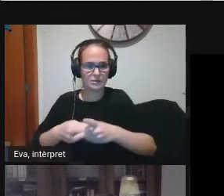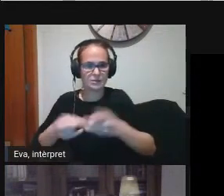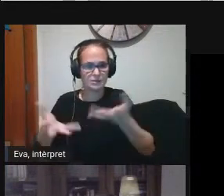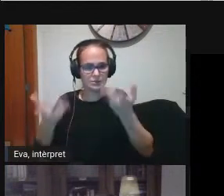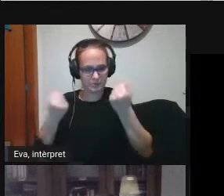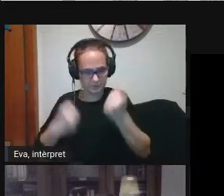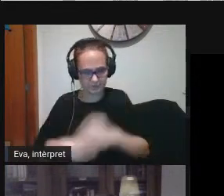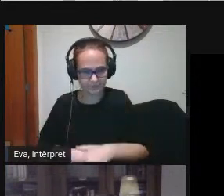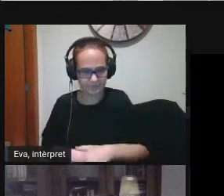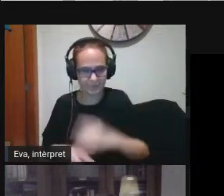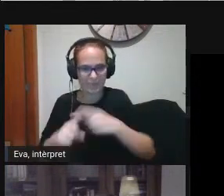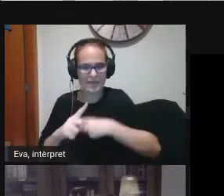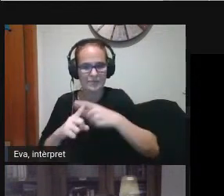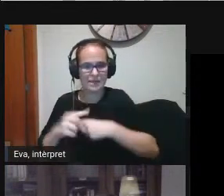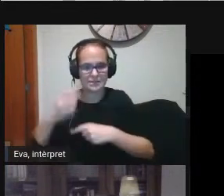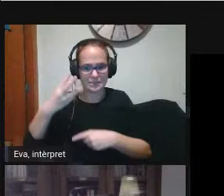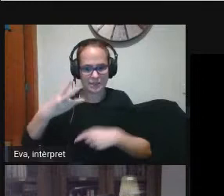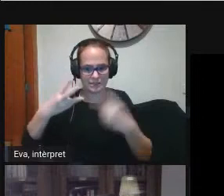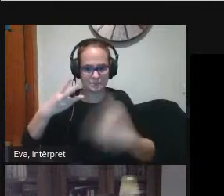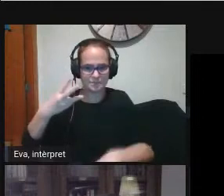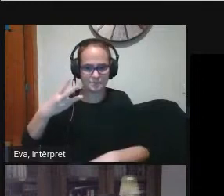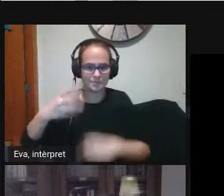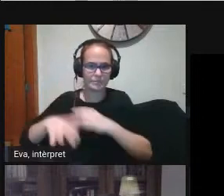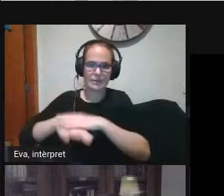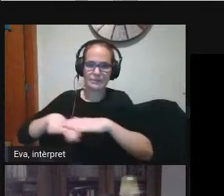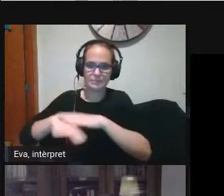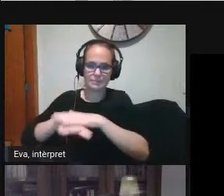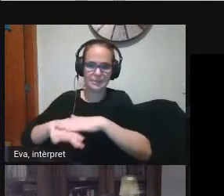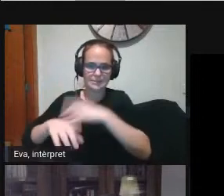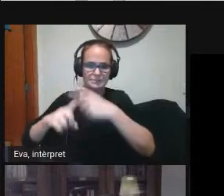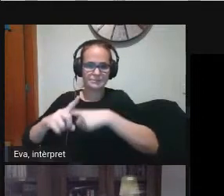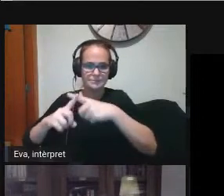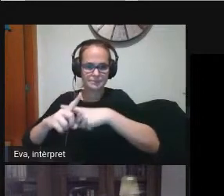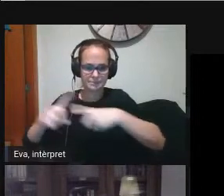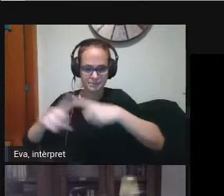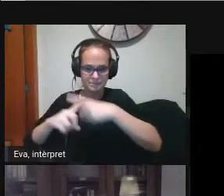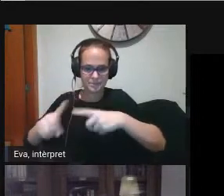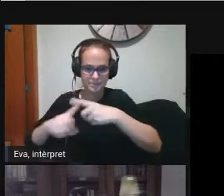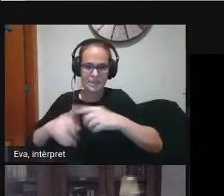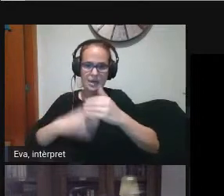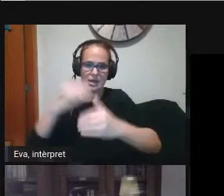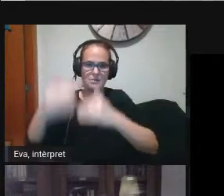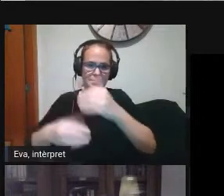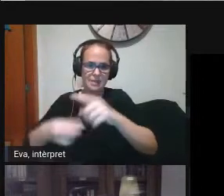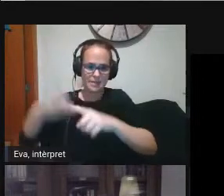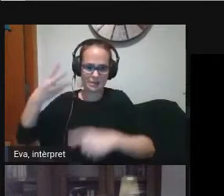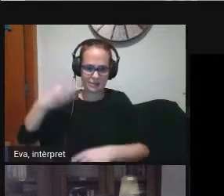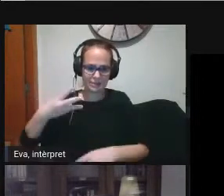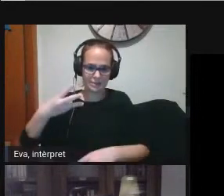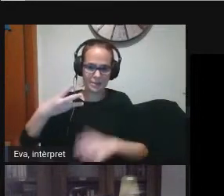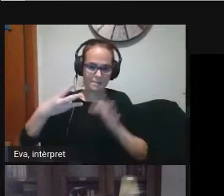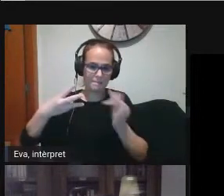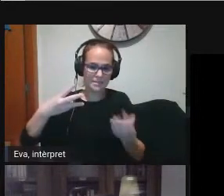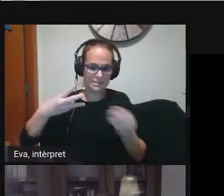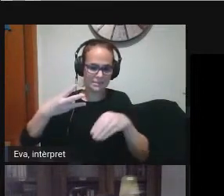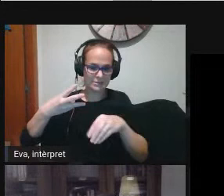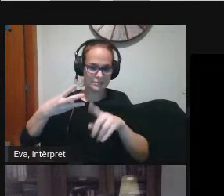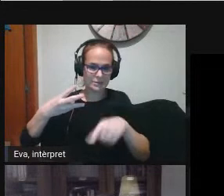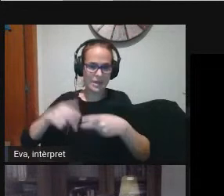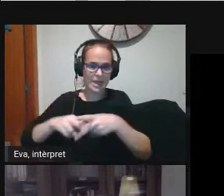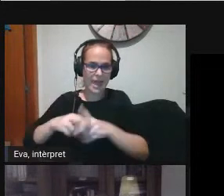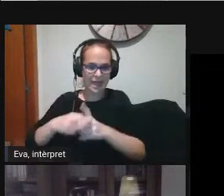té tres nivells el bàsic el mitjà i l'avançat aquí però hi hauríem de sumar també les eines